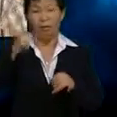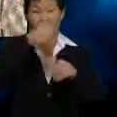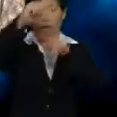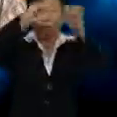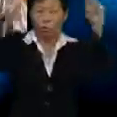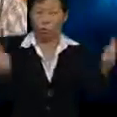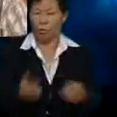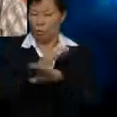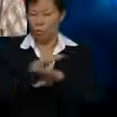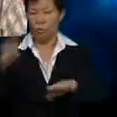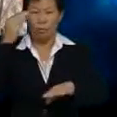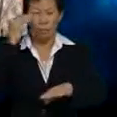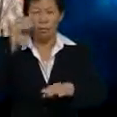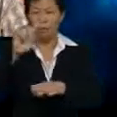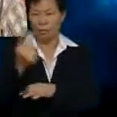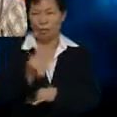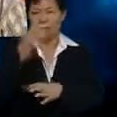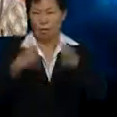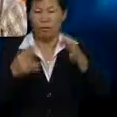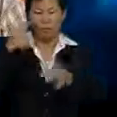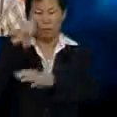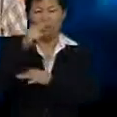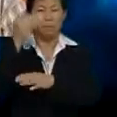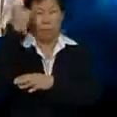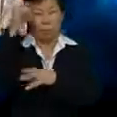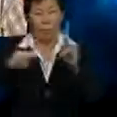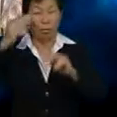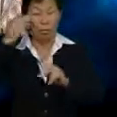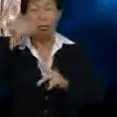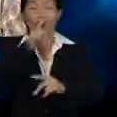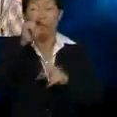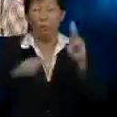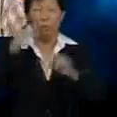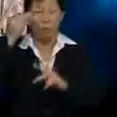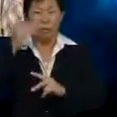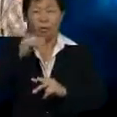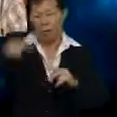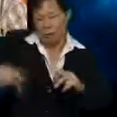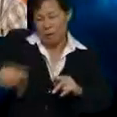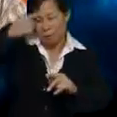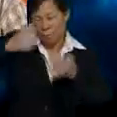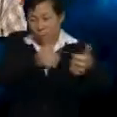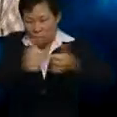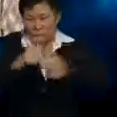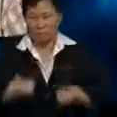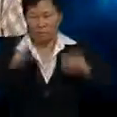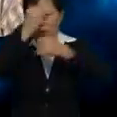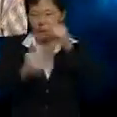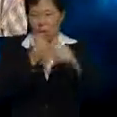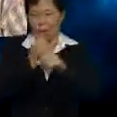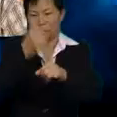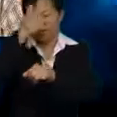semata-mata. Kerana kalau kita melihat dari sudut pandangan orang Melayu, memang orang Melayu tidak lambat untuk bersaing di penggat antarabangsa